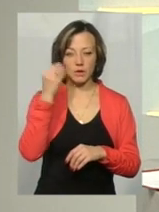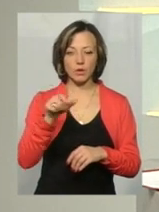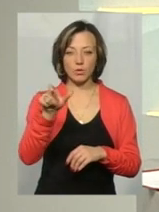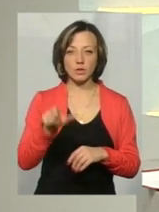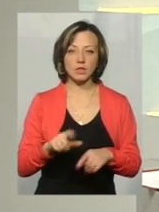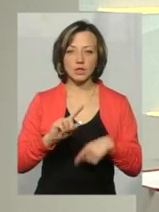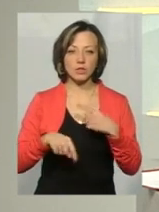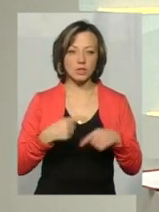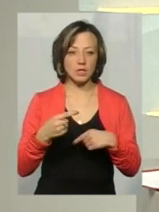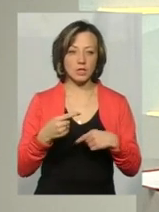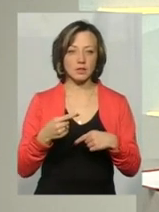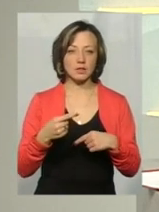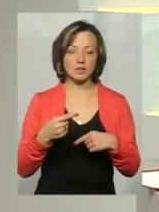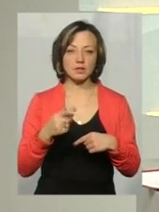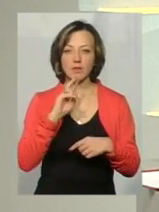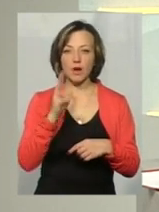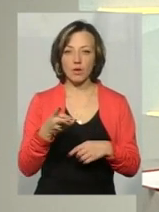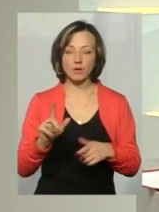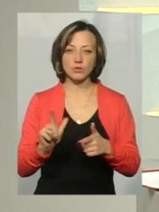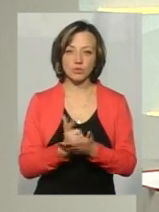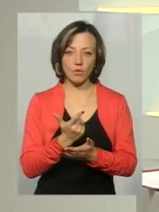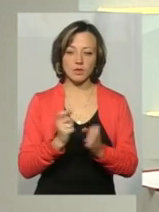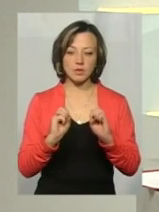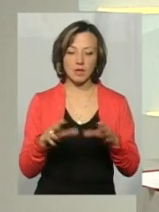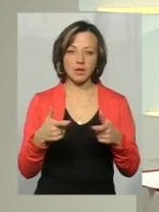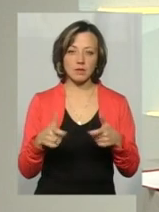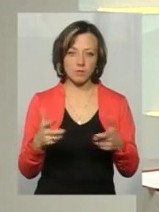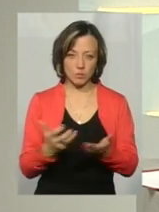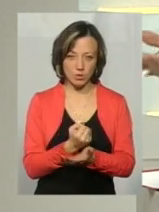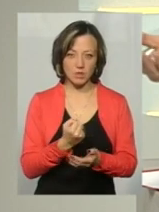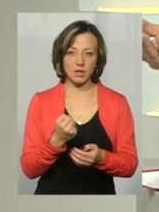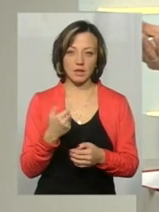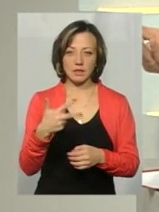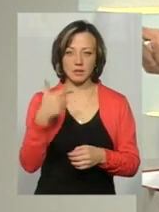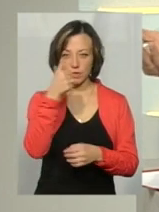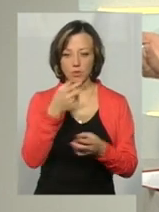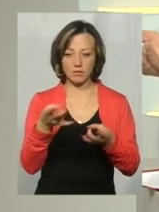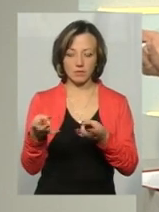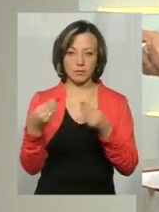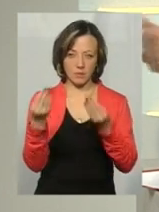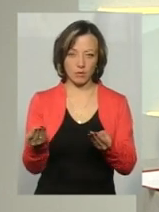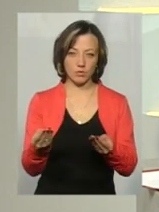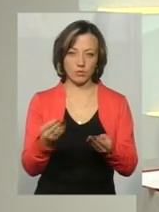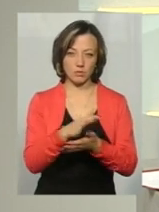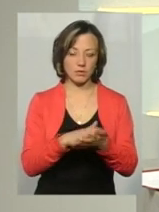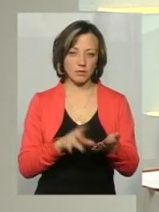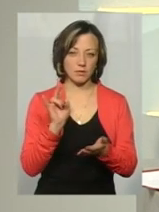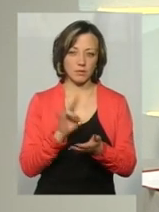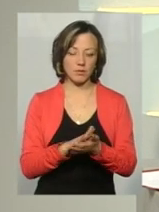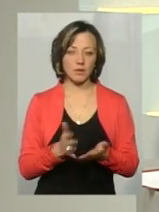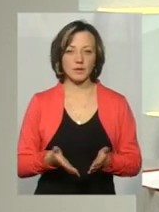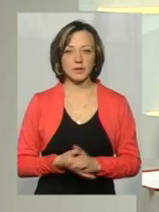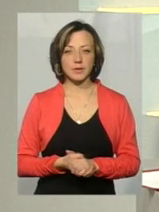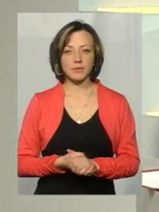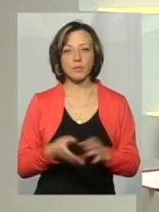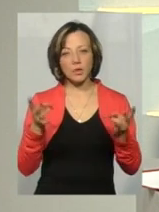людина отримала права, через два роки перездала, виходить так, а потім вже 30 років, все, і нічого перездавати не